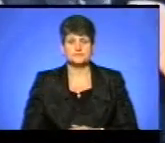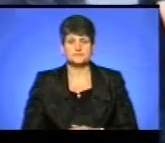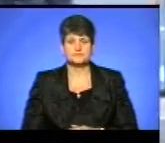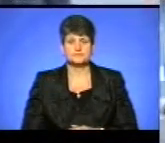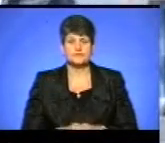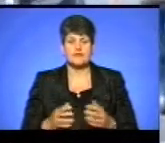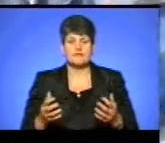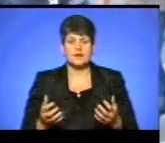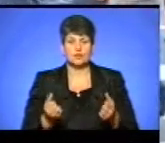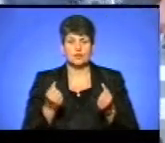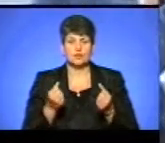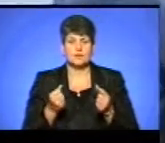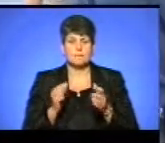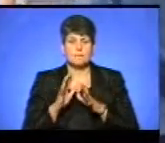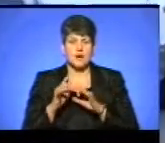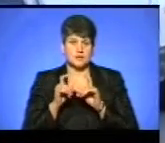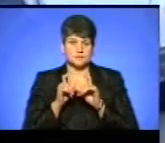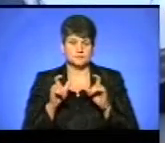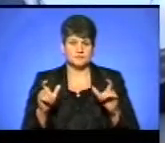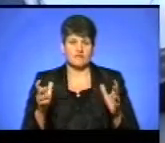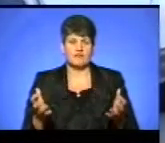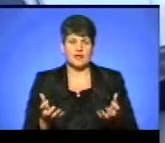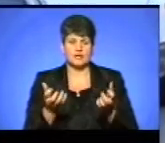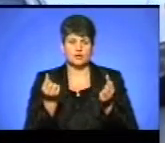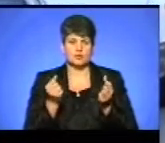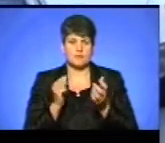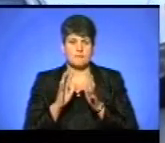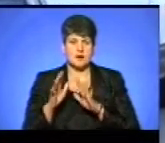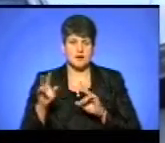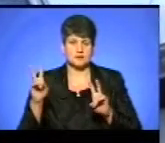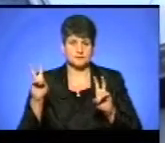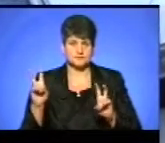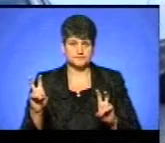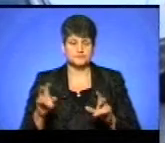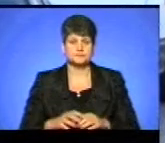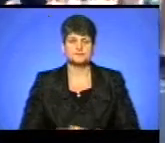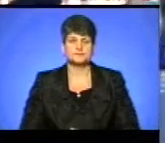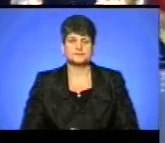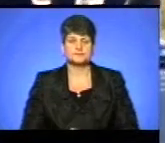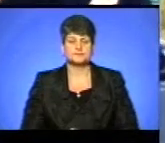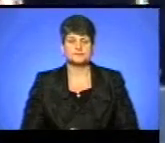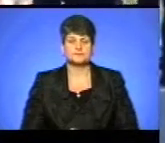Рятуй парк! Рятуй парк! Рятуй парк!